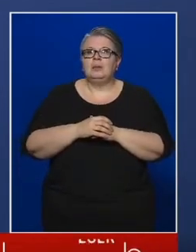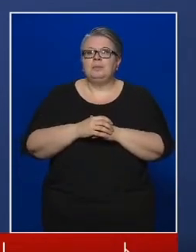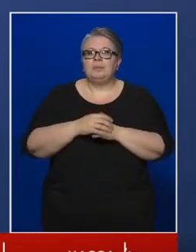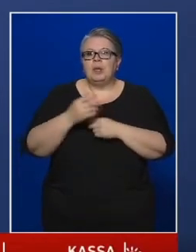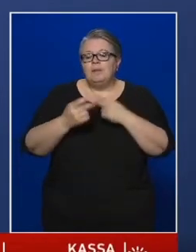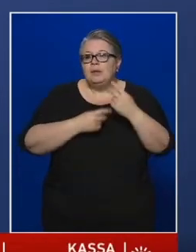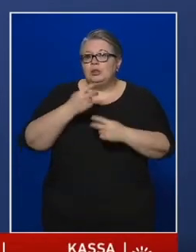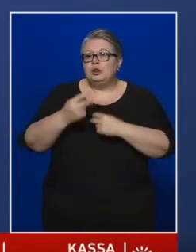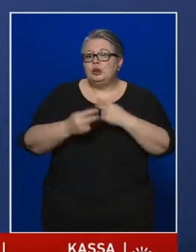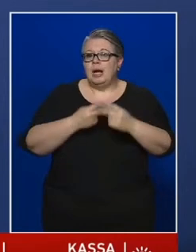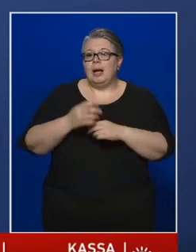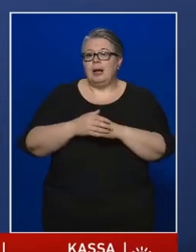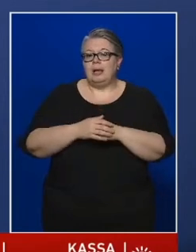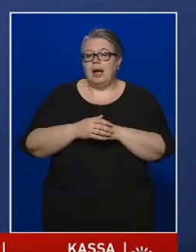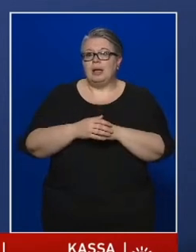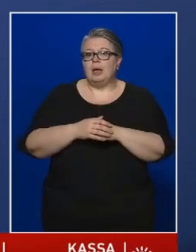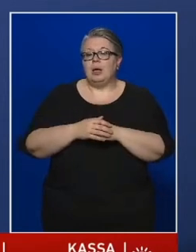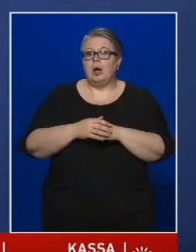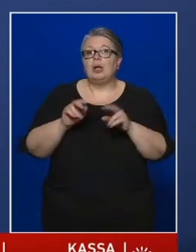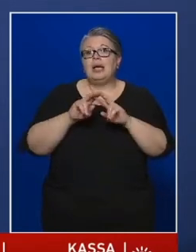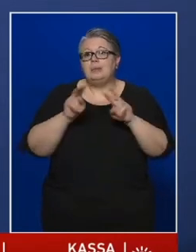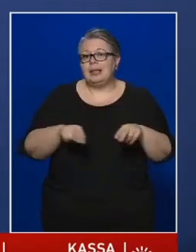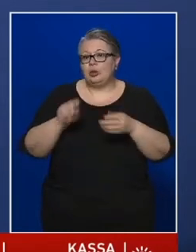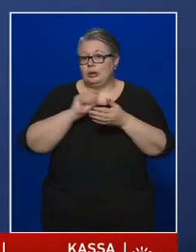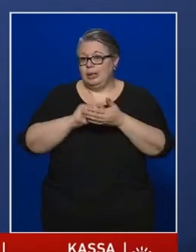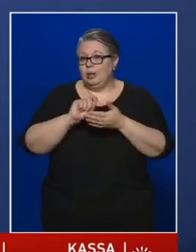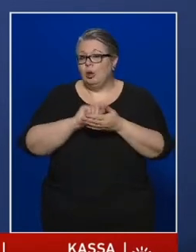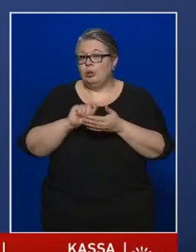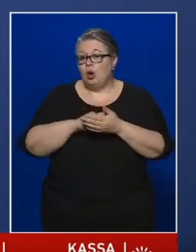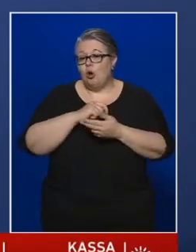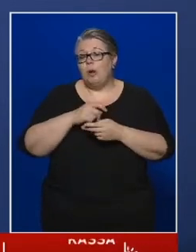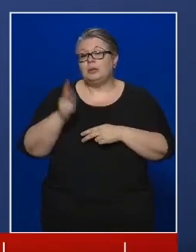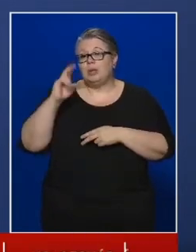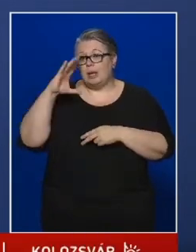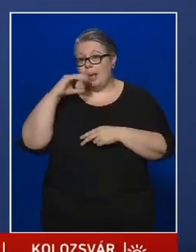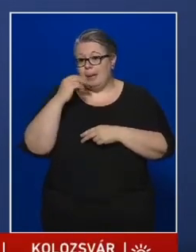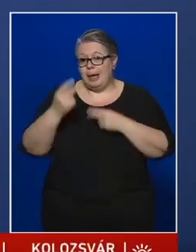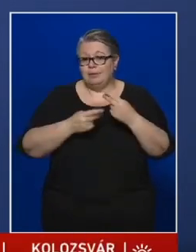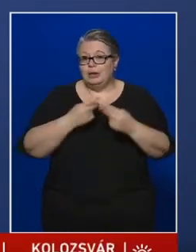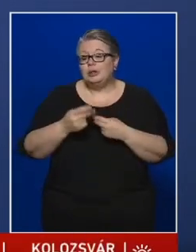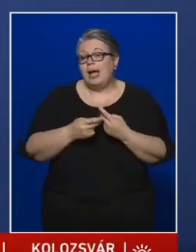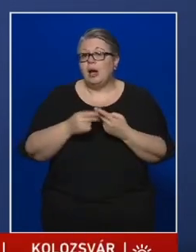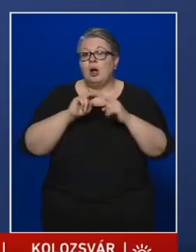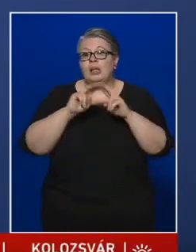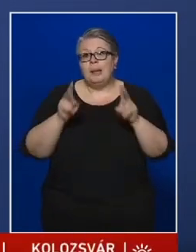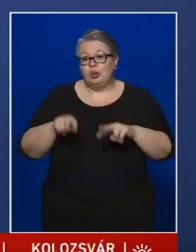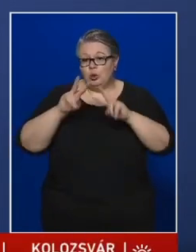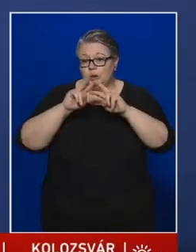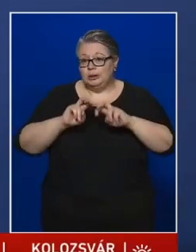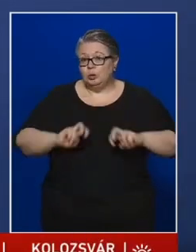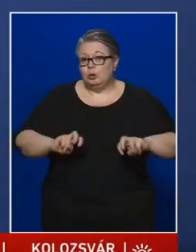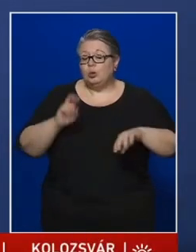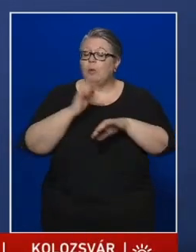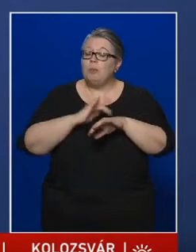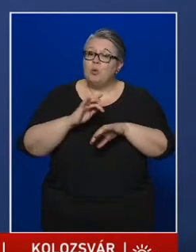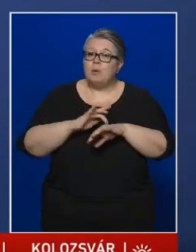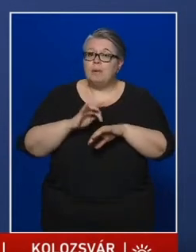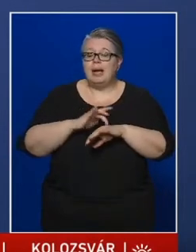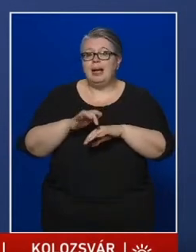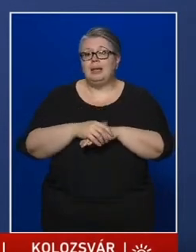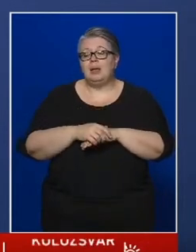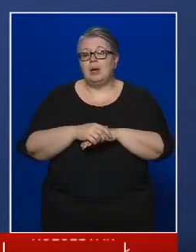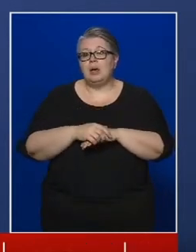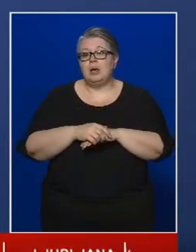Vizsgálják a nemzetközi irodalomban is a szakemberek, a nemzetközi kutatók próbálnak